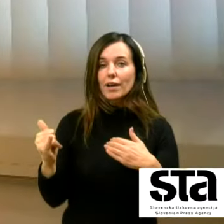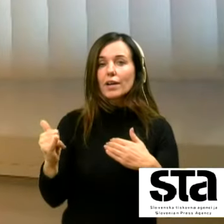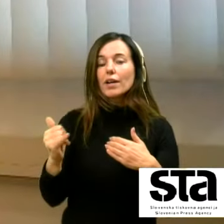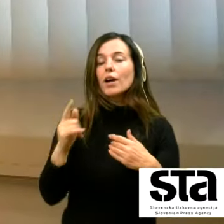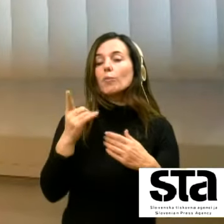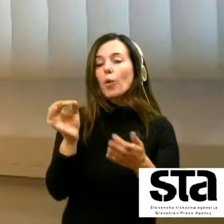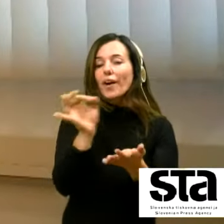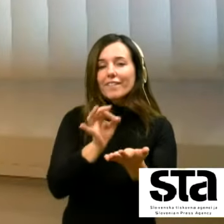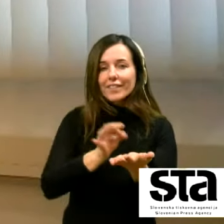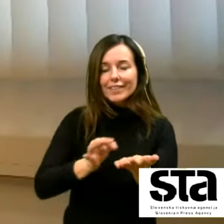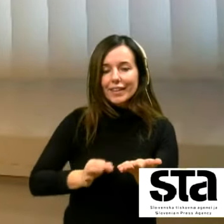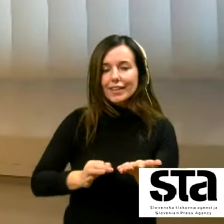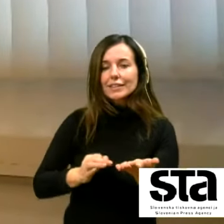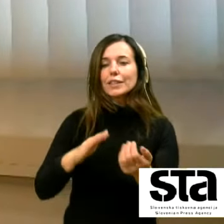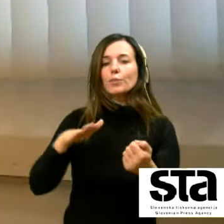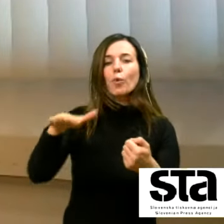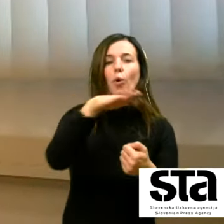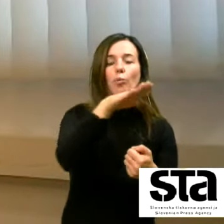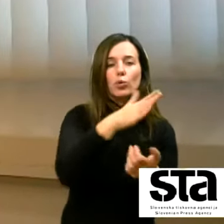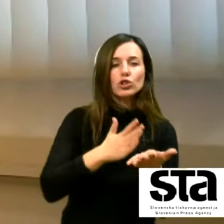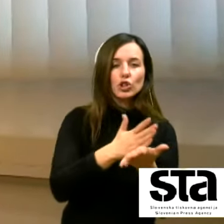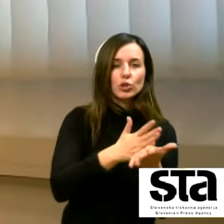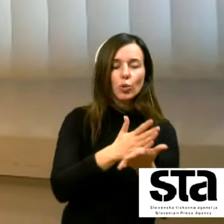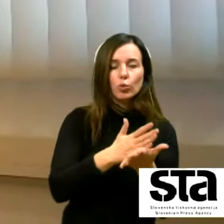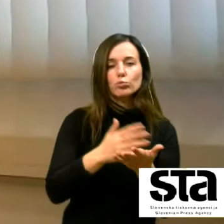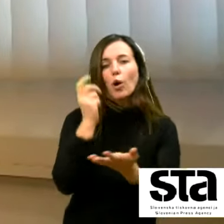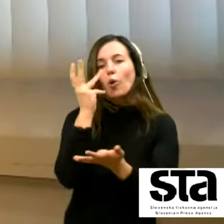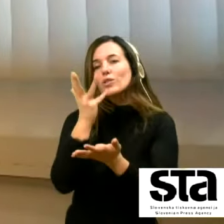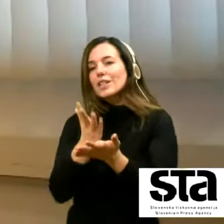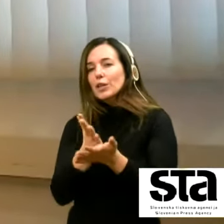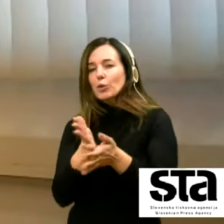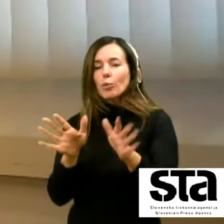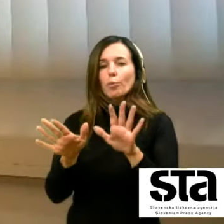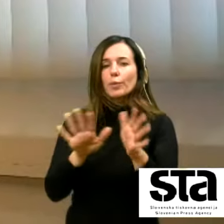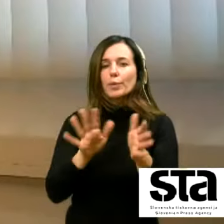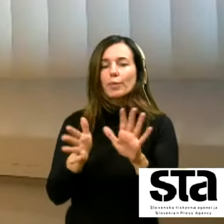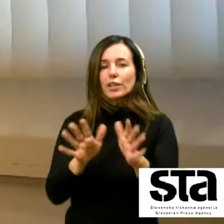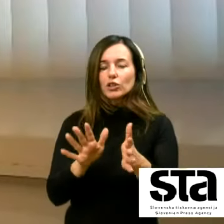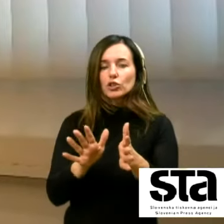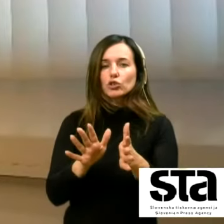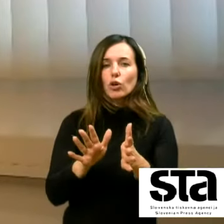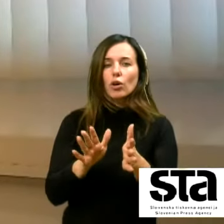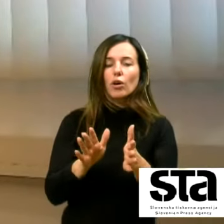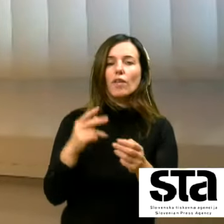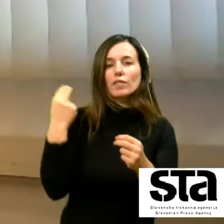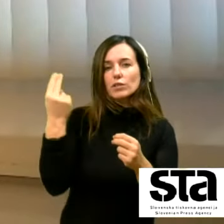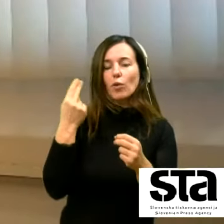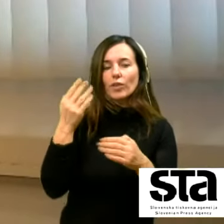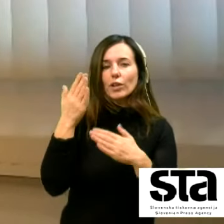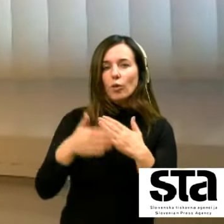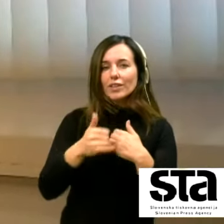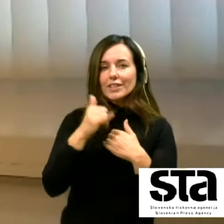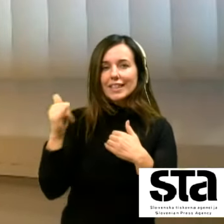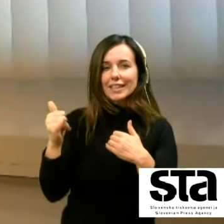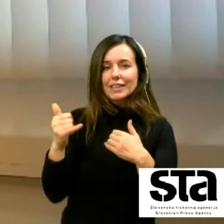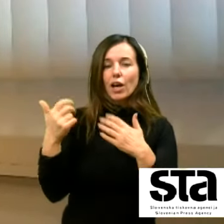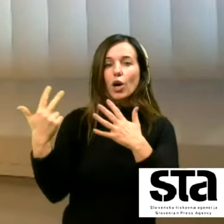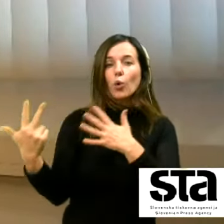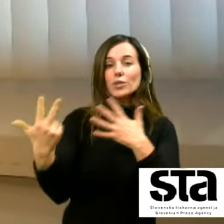vedenci po vseh močih služba nekako cenimo, da bo štovilo brezposebnih za Slovenijo konikleta